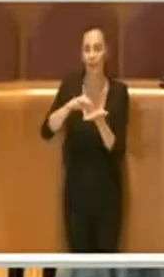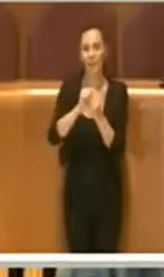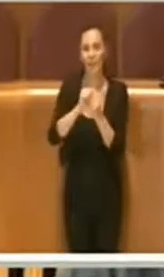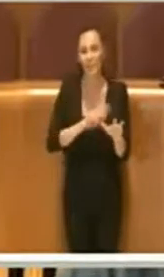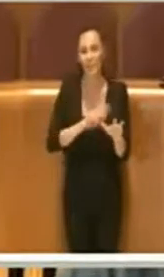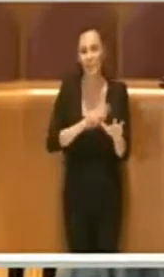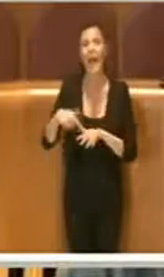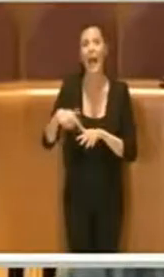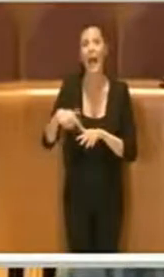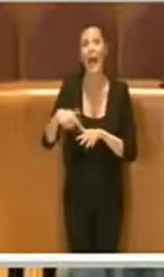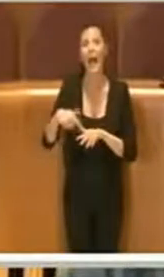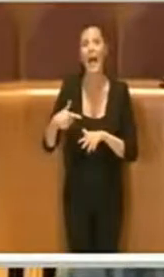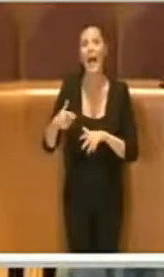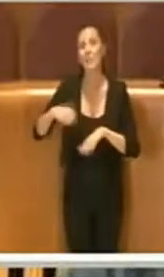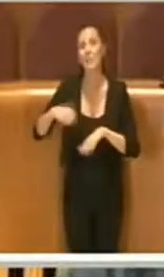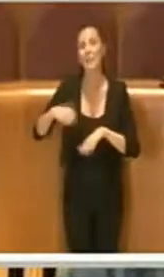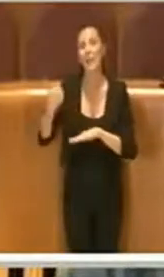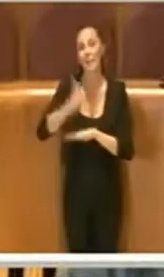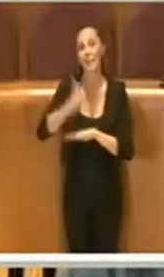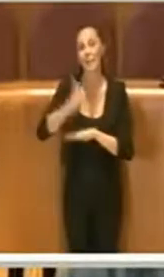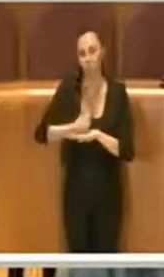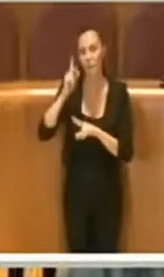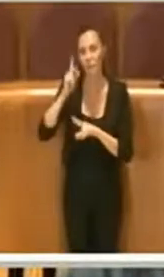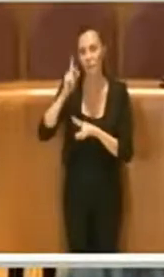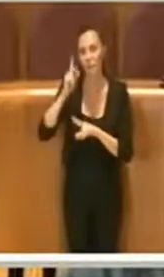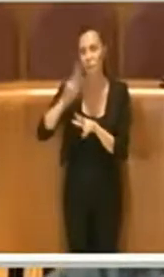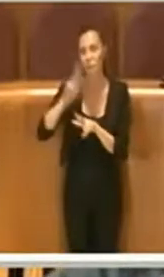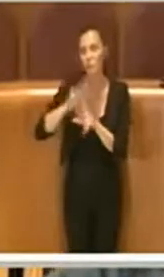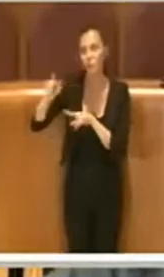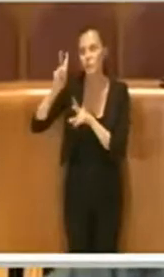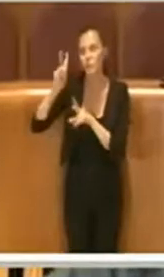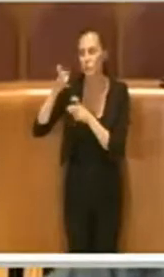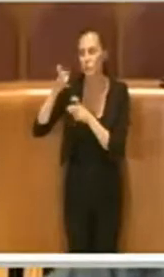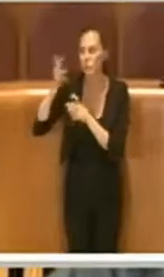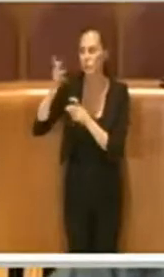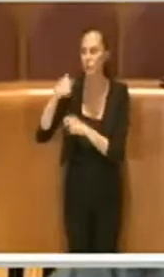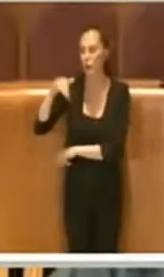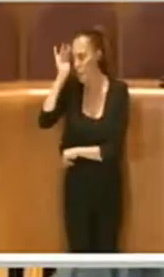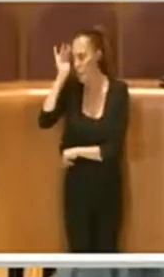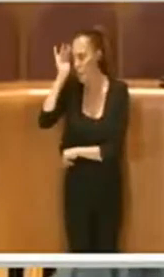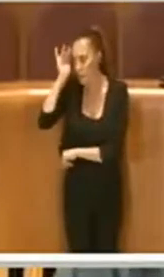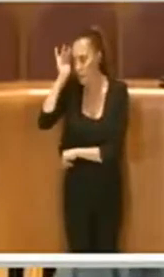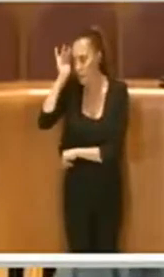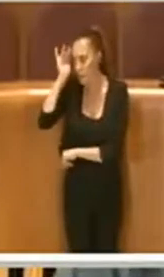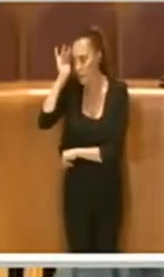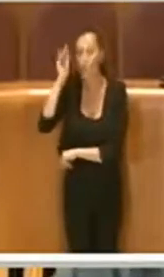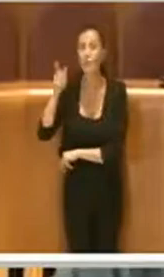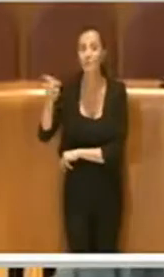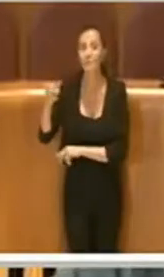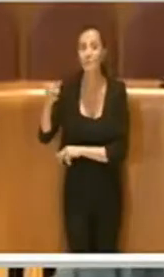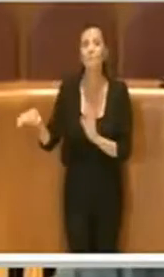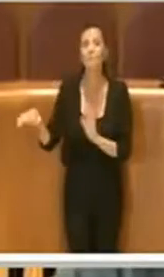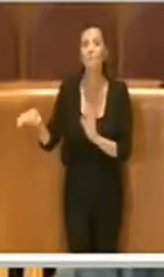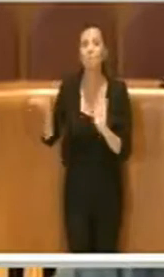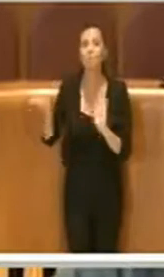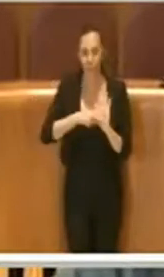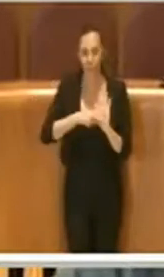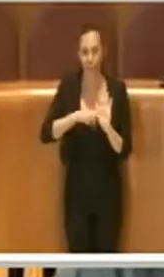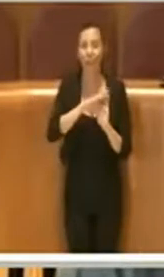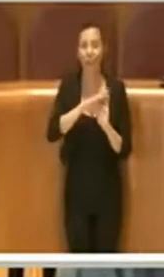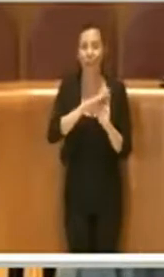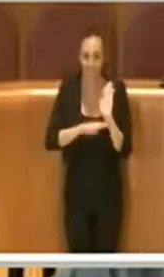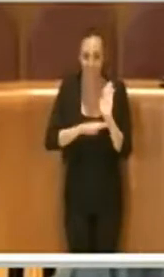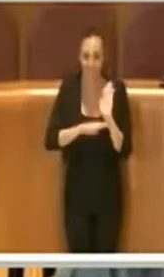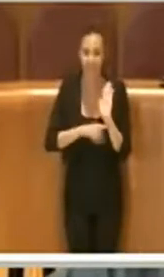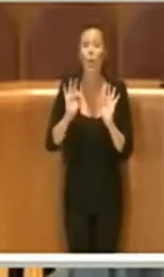Capitolina recepisce le indicazioni provenienti dal municipio e quindi classifica Campotestaccio come impianto di competenza